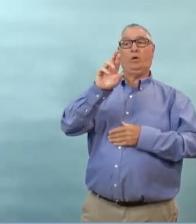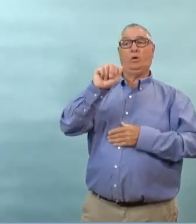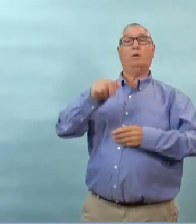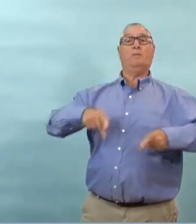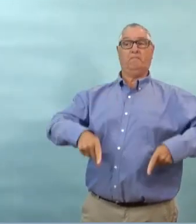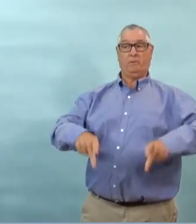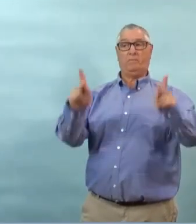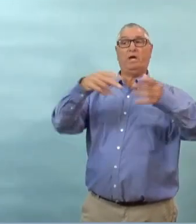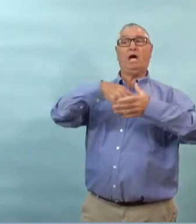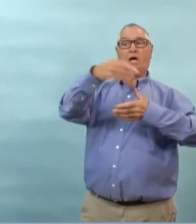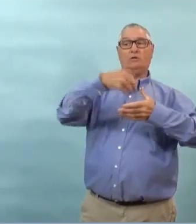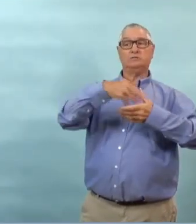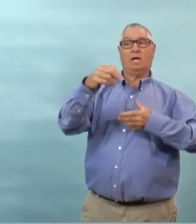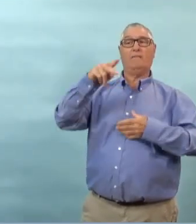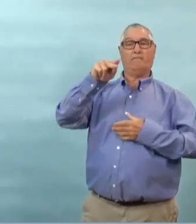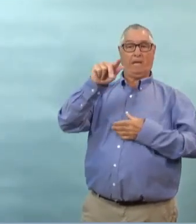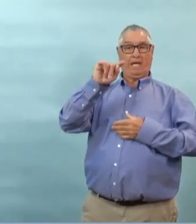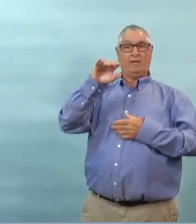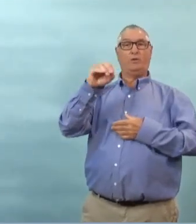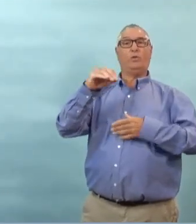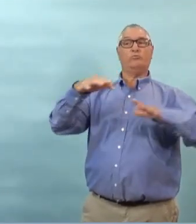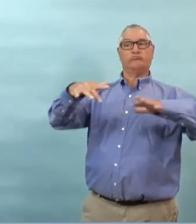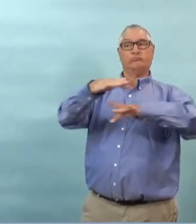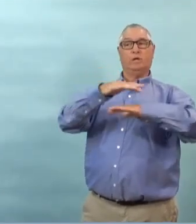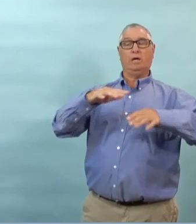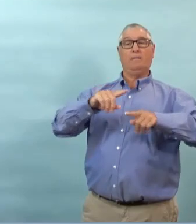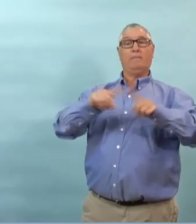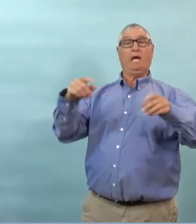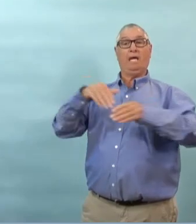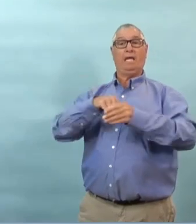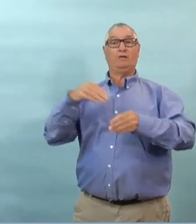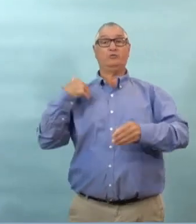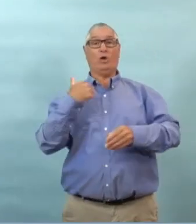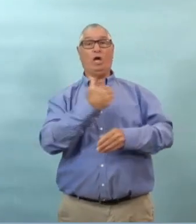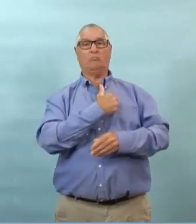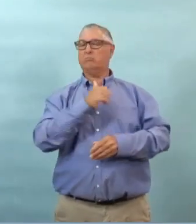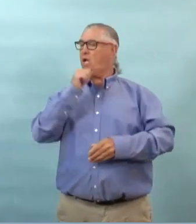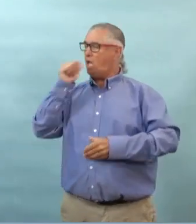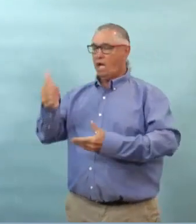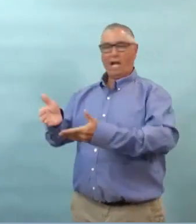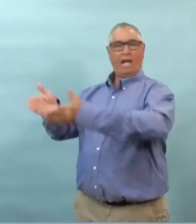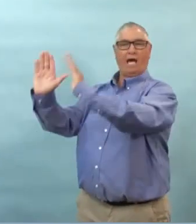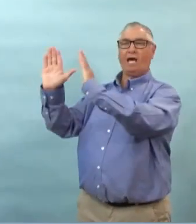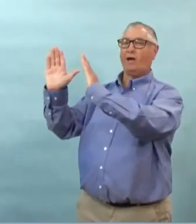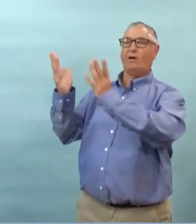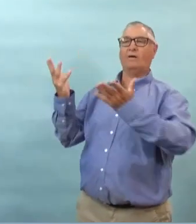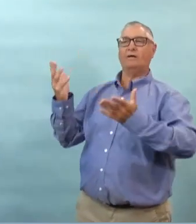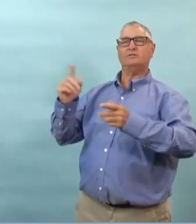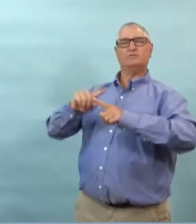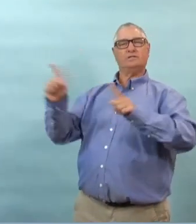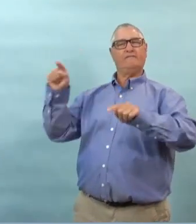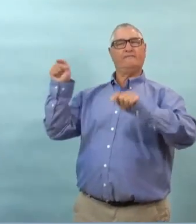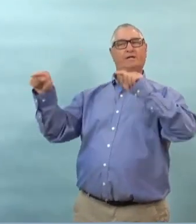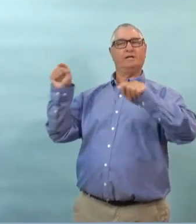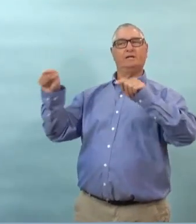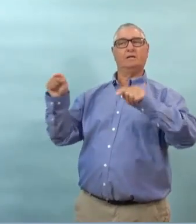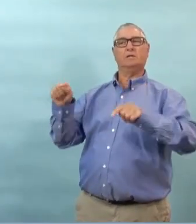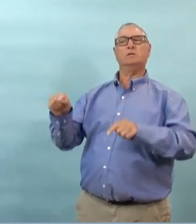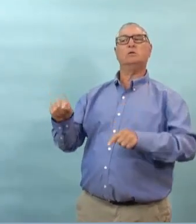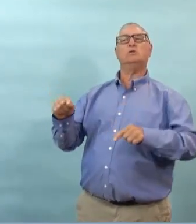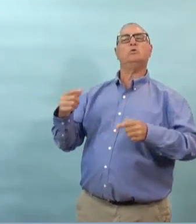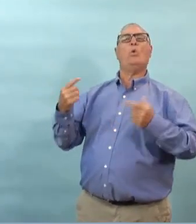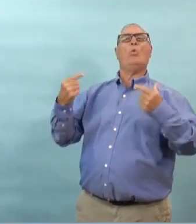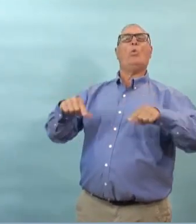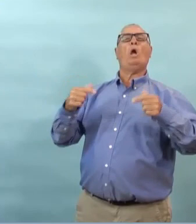différentes selon les régions par exemple kenora le droit d'avoir des services dans les patios de cano de restaurants